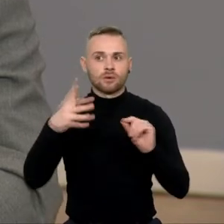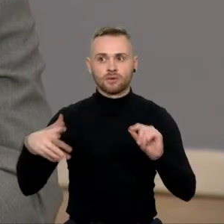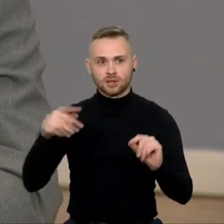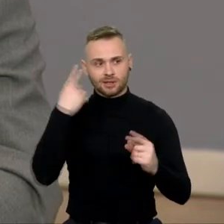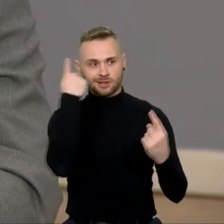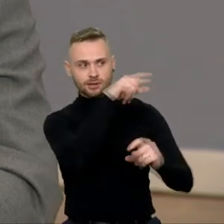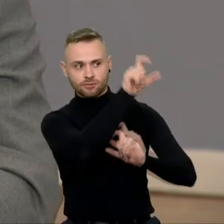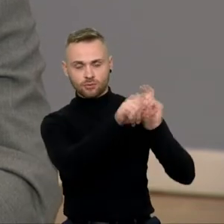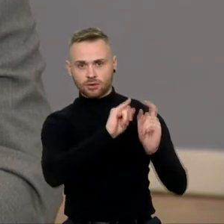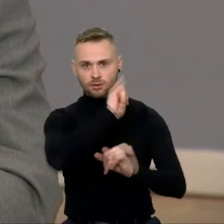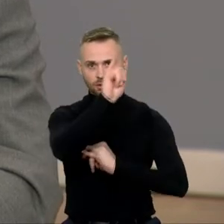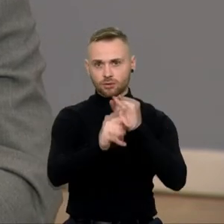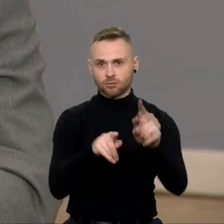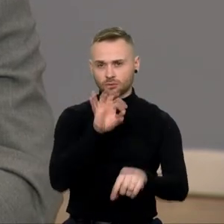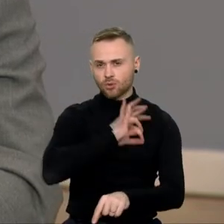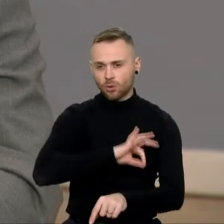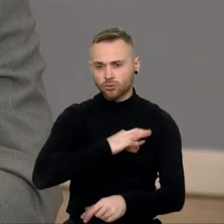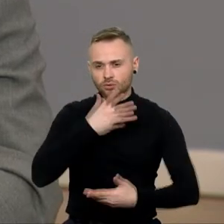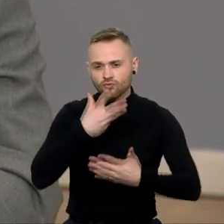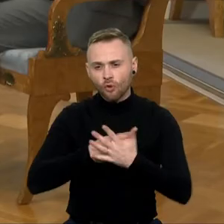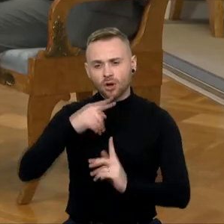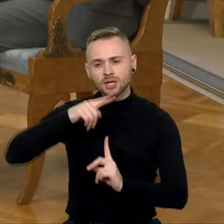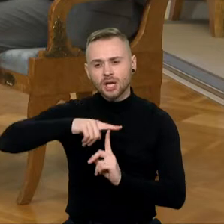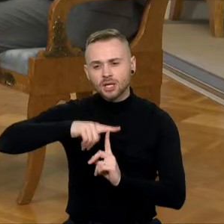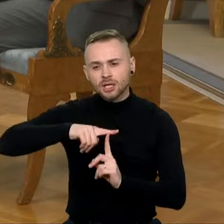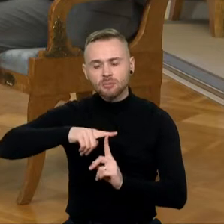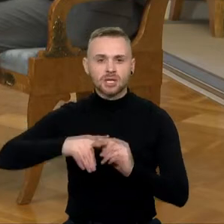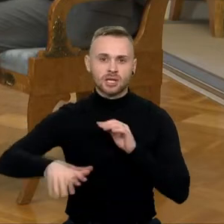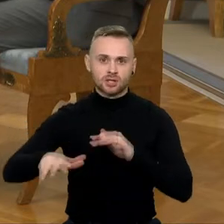jūs taip tiesiog naudojate savo tarnybinio padėtimi.